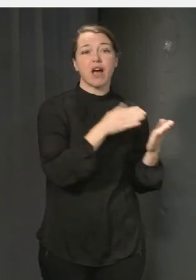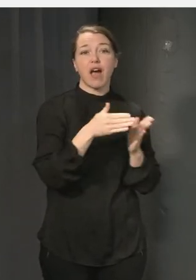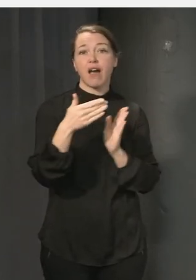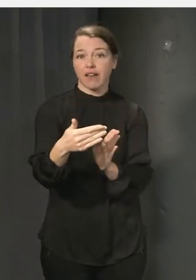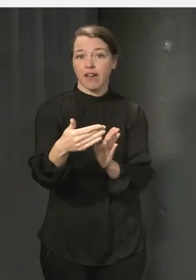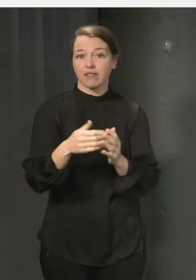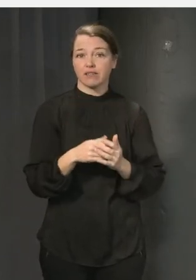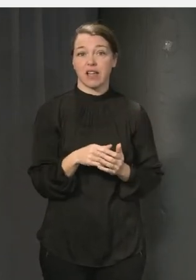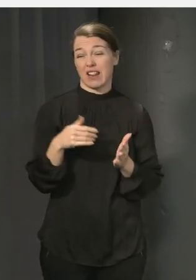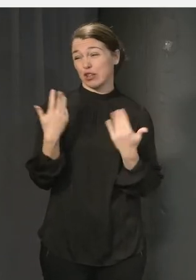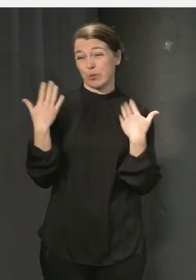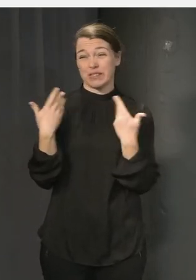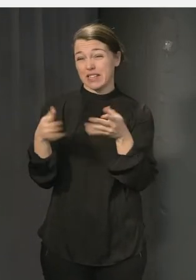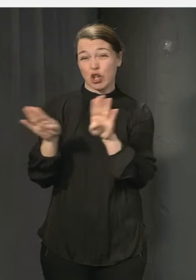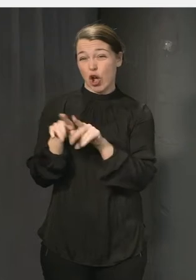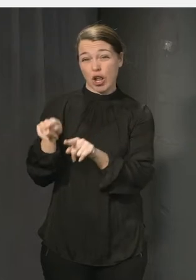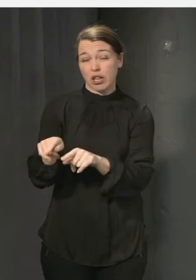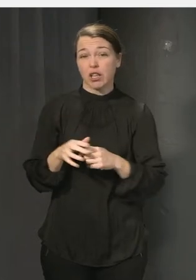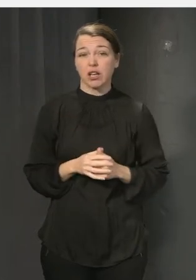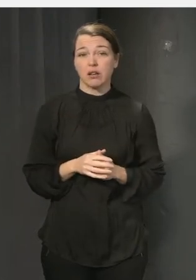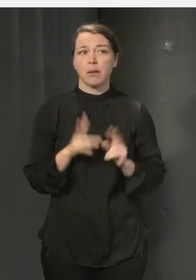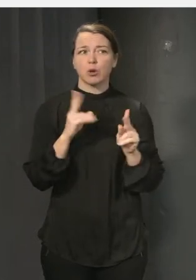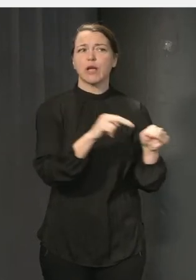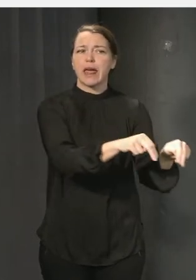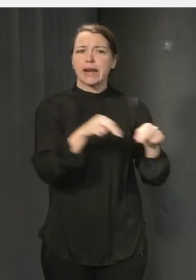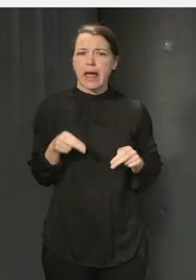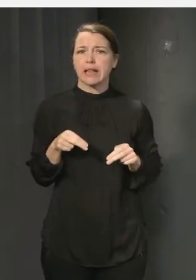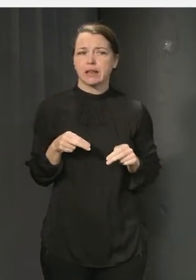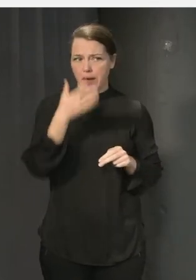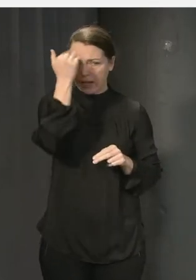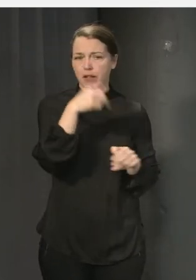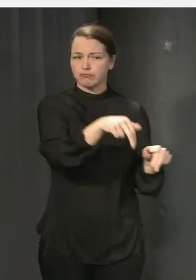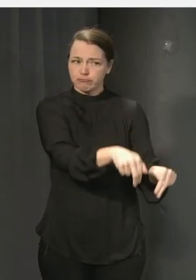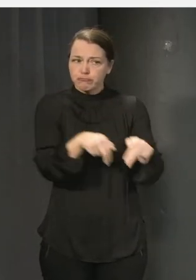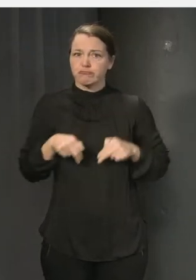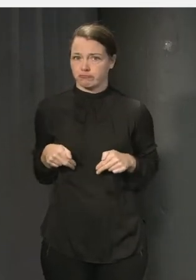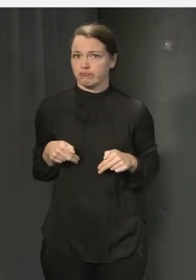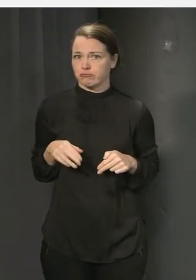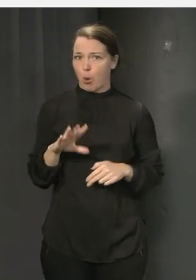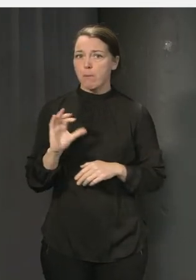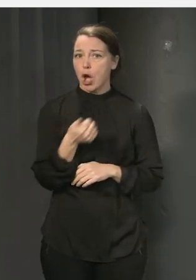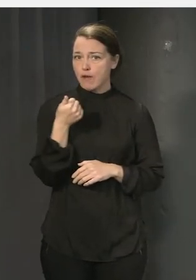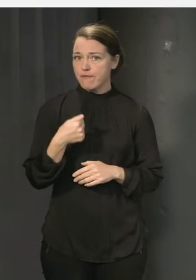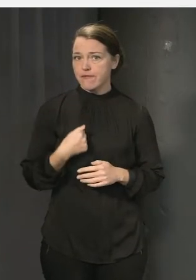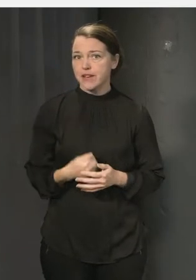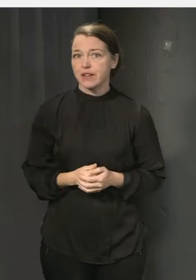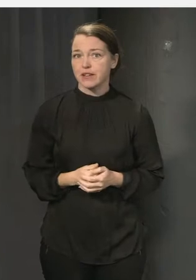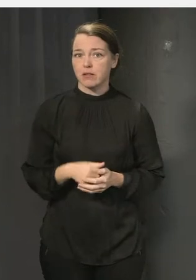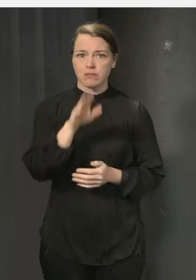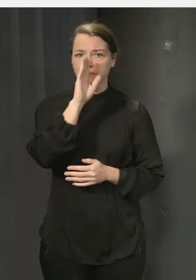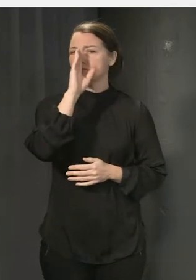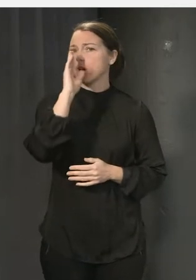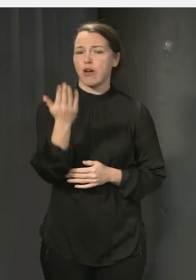gymnastiksal. Men också det här med reträttvägar. Att faktiskt kunna dra sig tillbaka. Att man inte